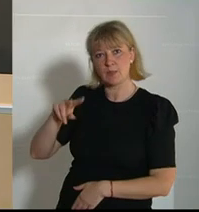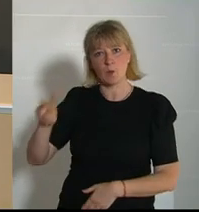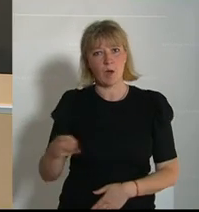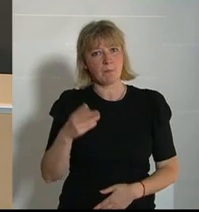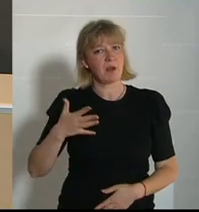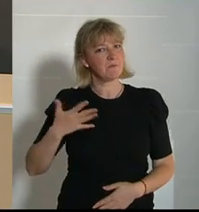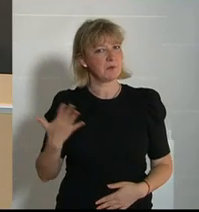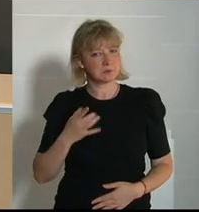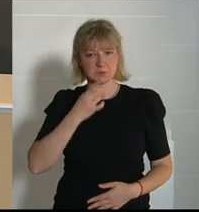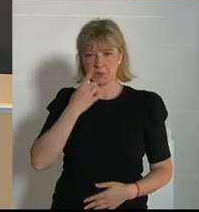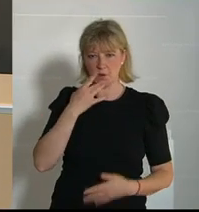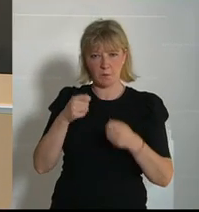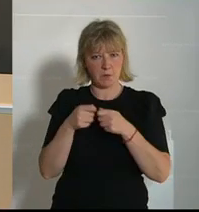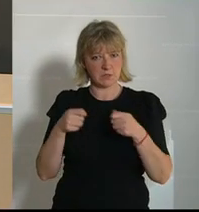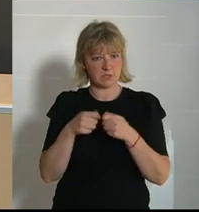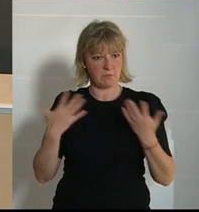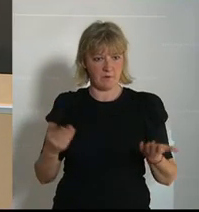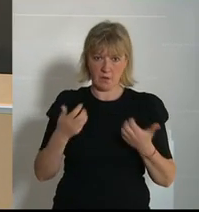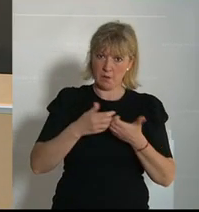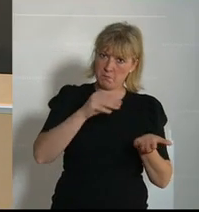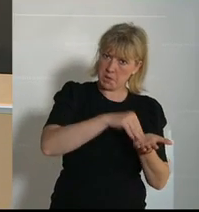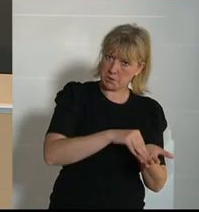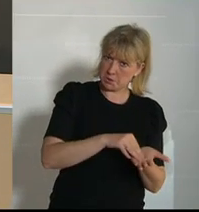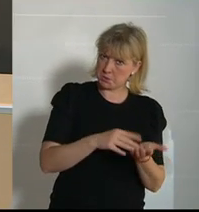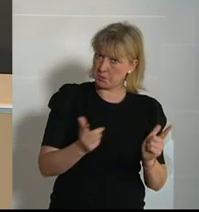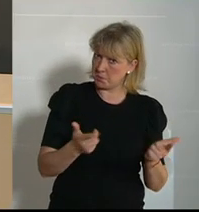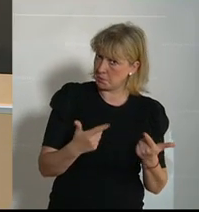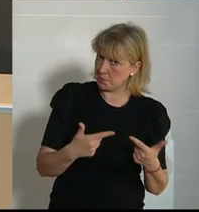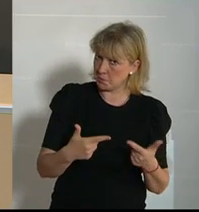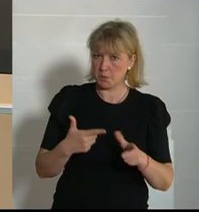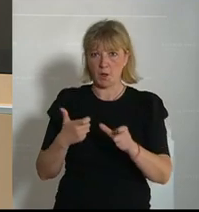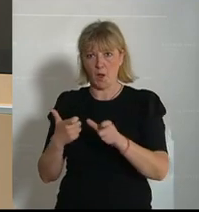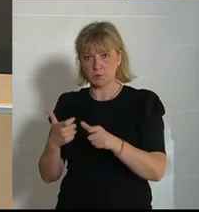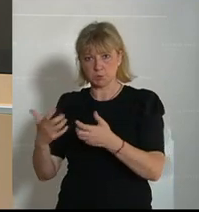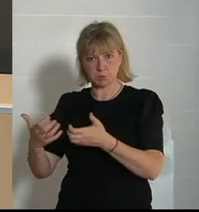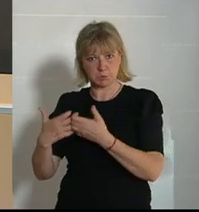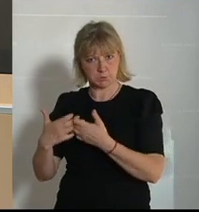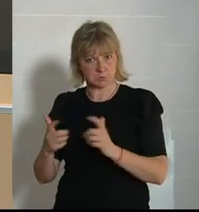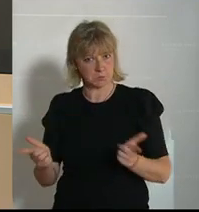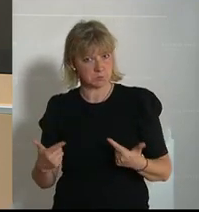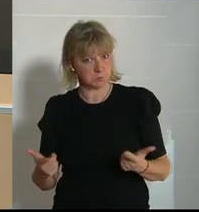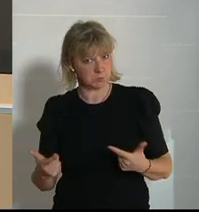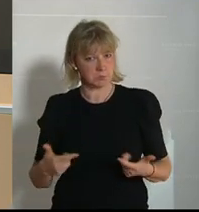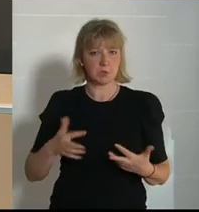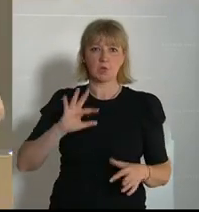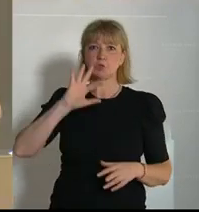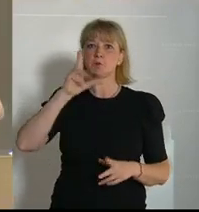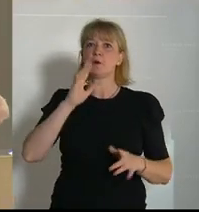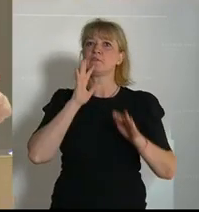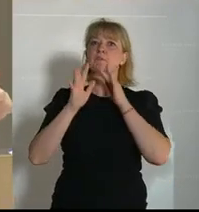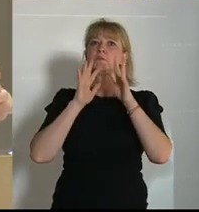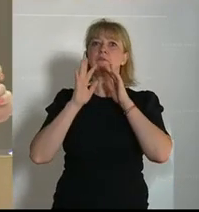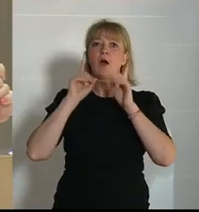welche Maßnahmen? Weder im Bericht noch im Ausschuss haben wir Auskunft darüber bekommen. Es gibt viele Worte, aber keine